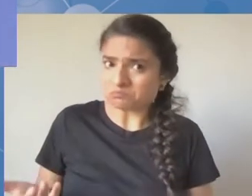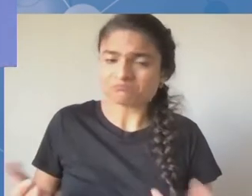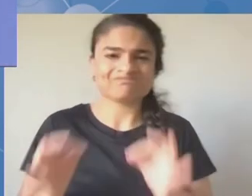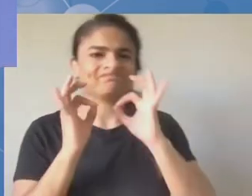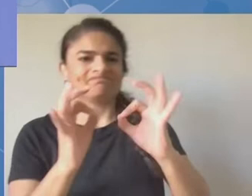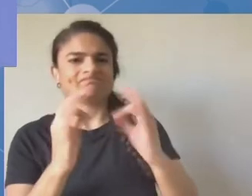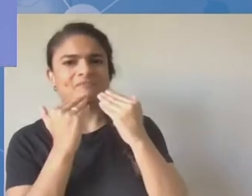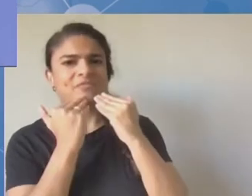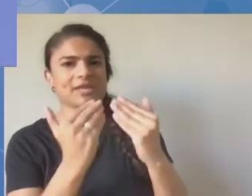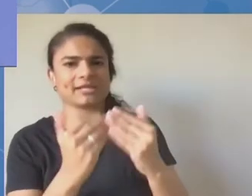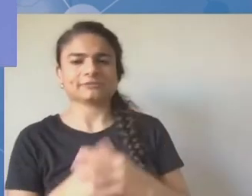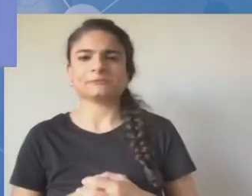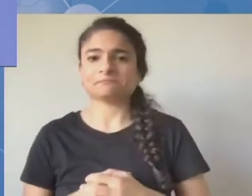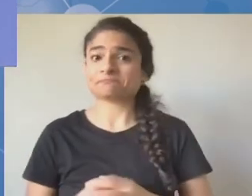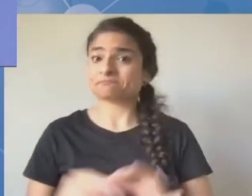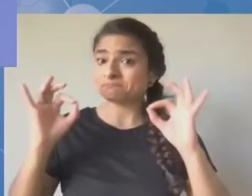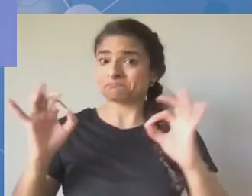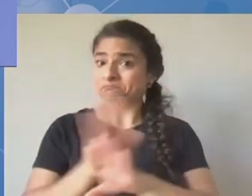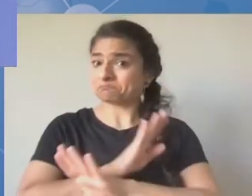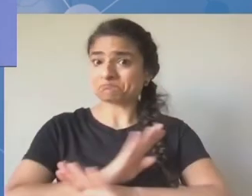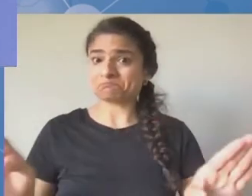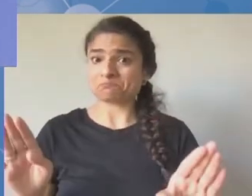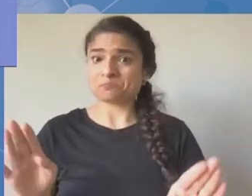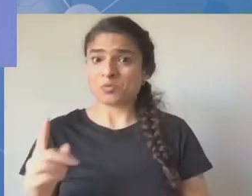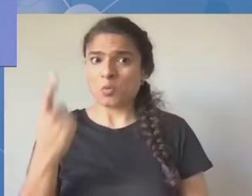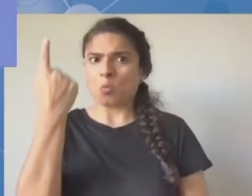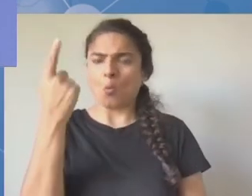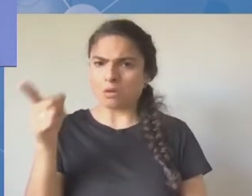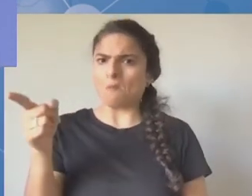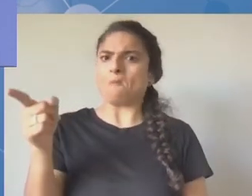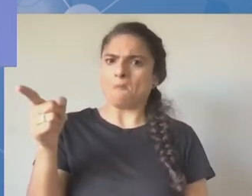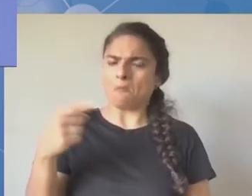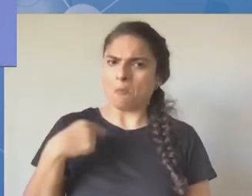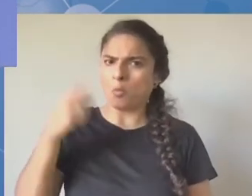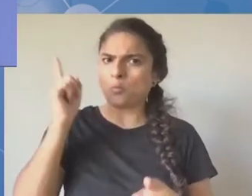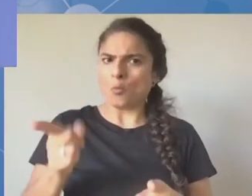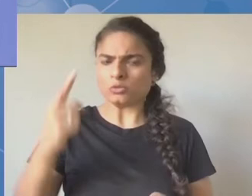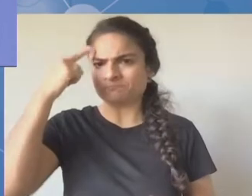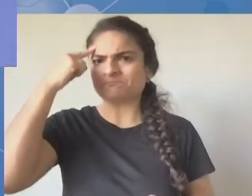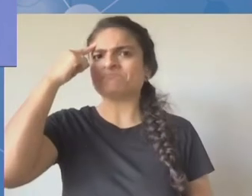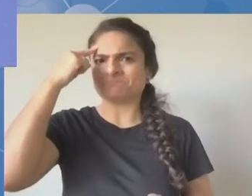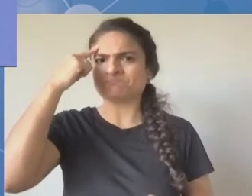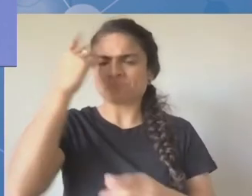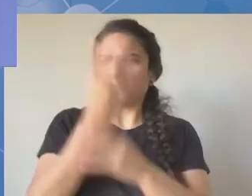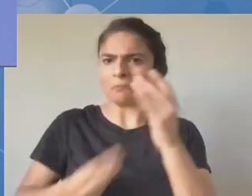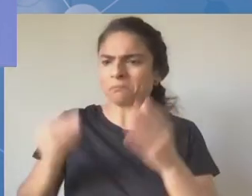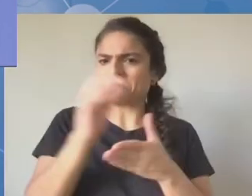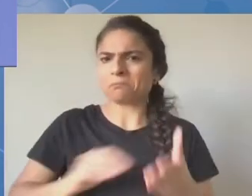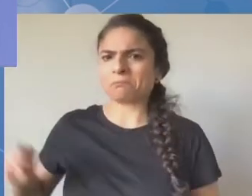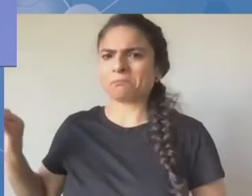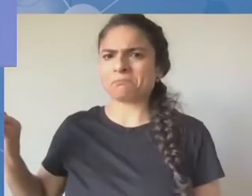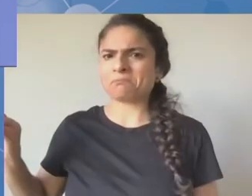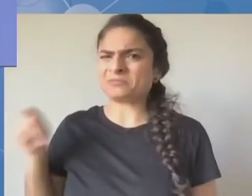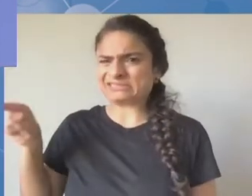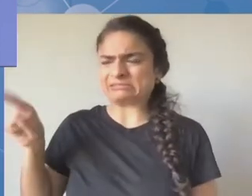konstruktywna. Dziękuję. Myślę, że faktycznie być może brakuje takiej właśnie sesji panelowej, w której